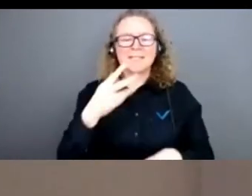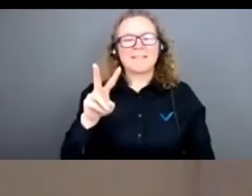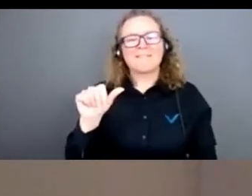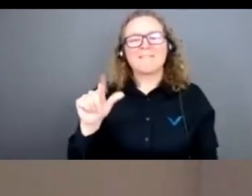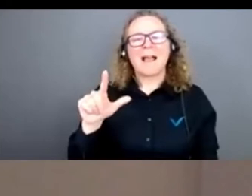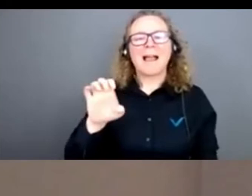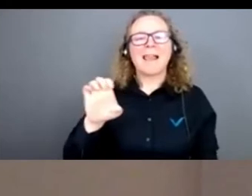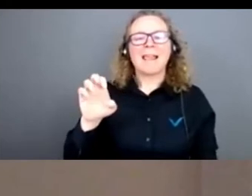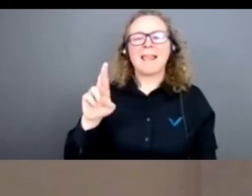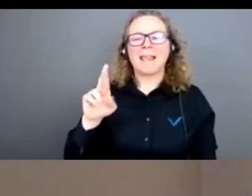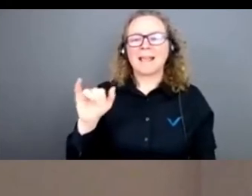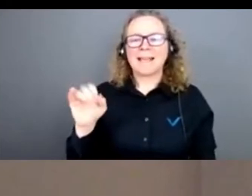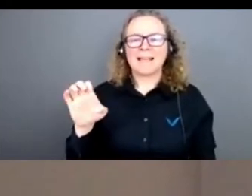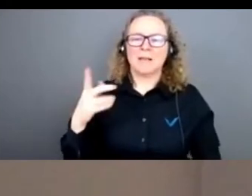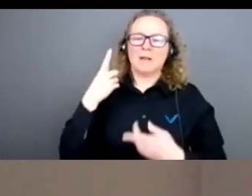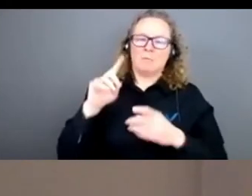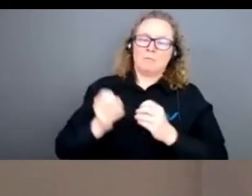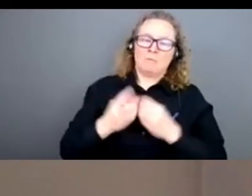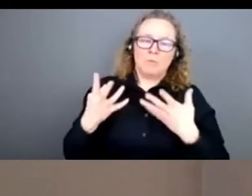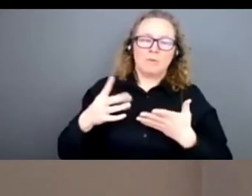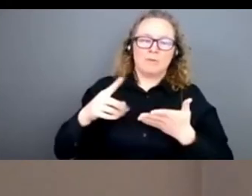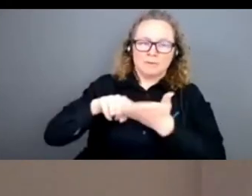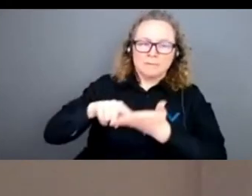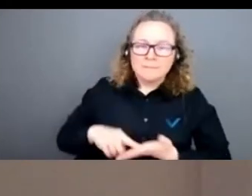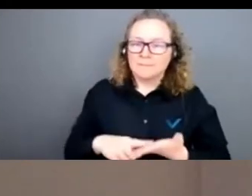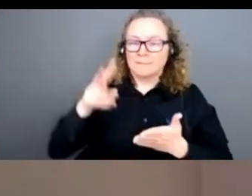phénoménale. Merci beaucoup à Estiva, merci beaucoup à Valérie.